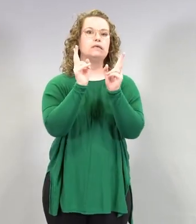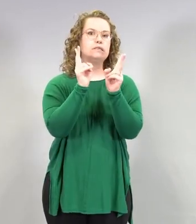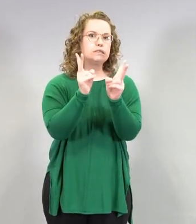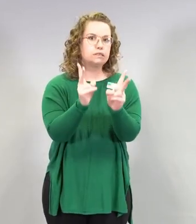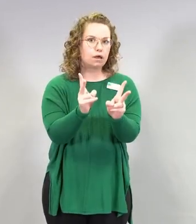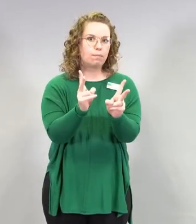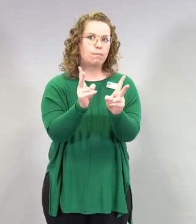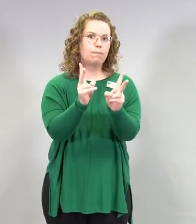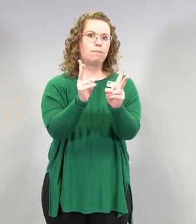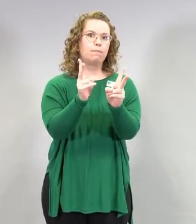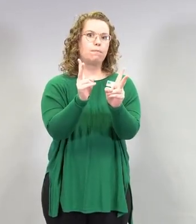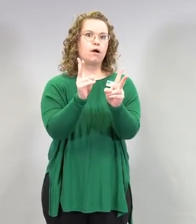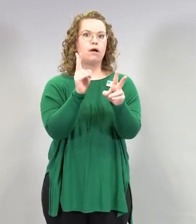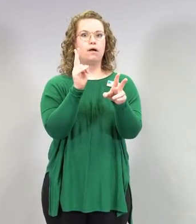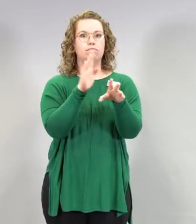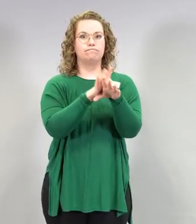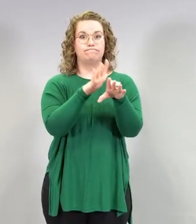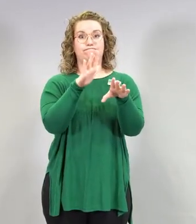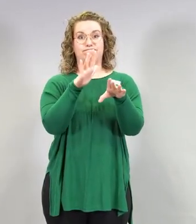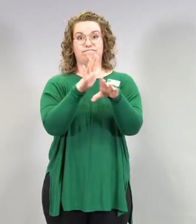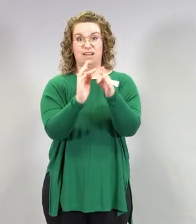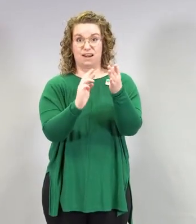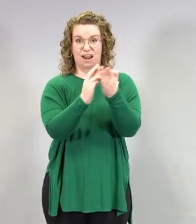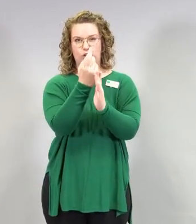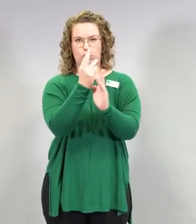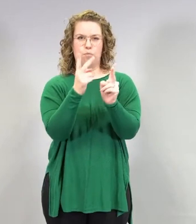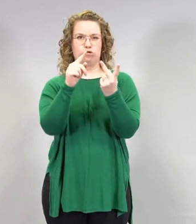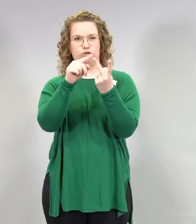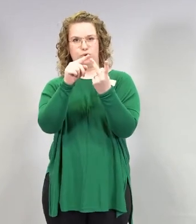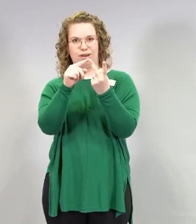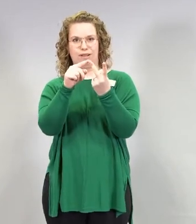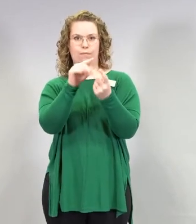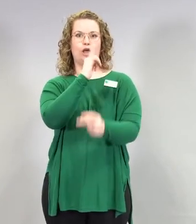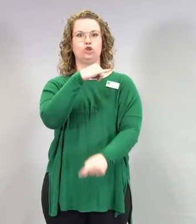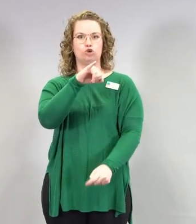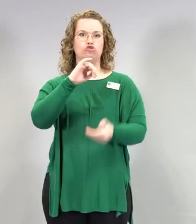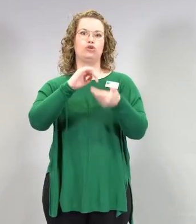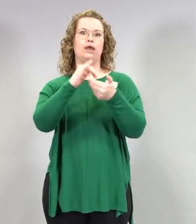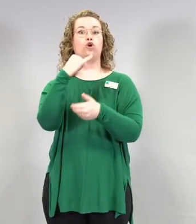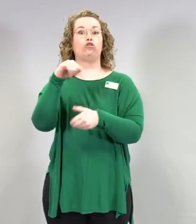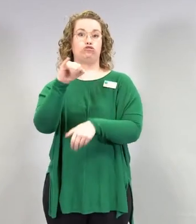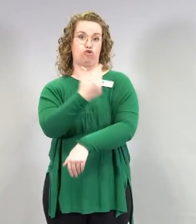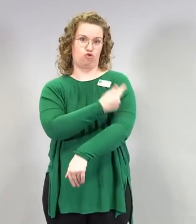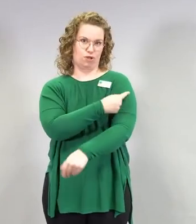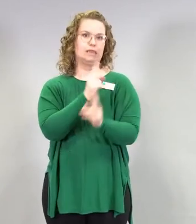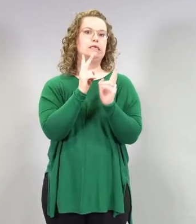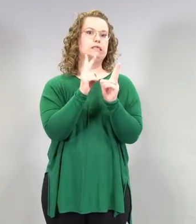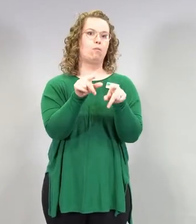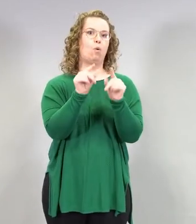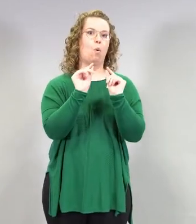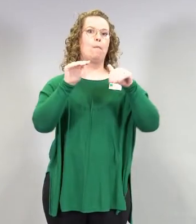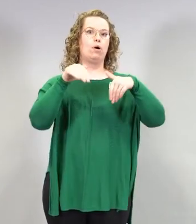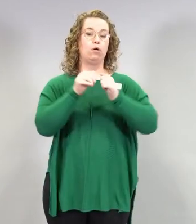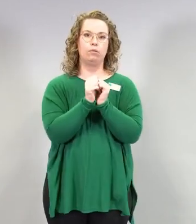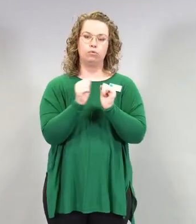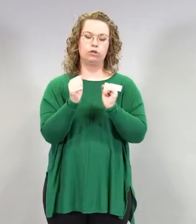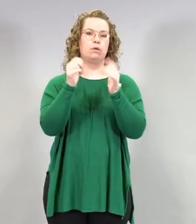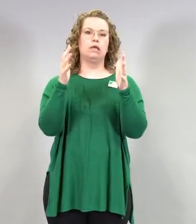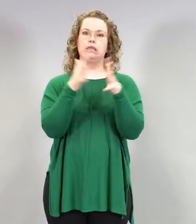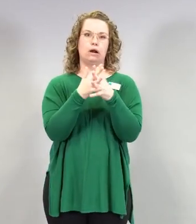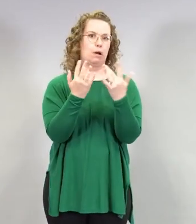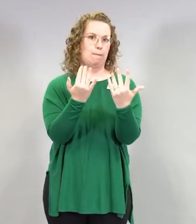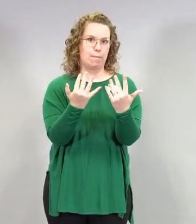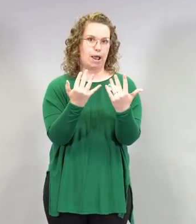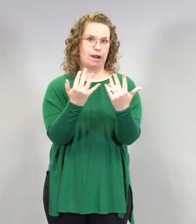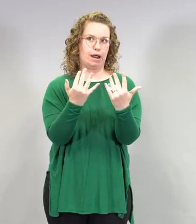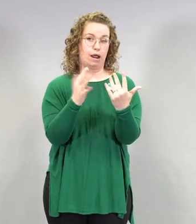nähty myöskin tässä Johnson & Johnsonin rokotteessa. Kuinka paljon se on? Siitä meillä on tietoja lähinnä Yhdysvalloista.